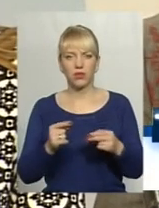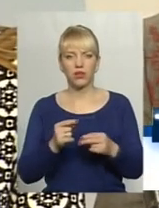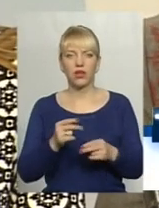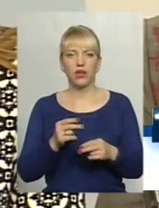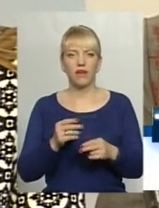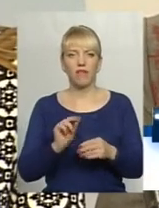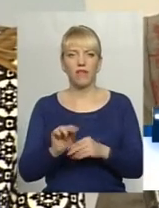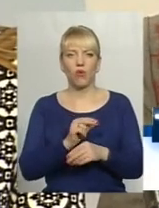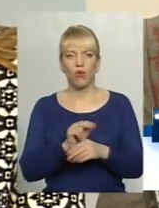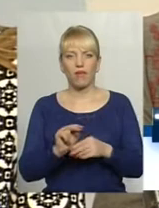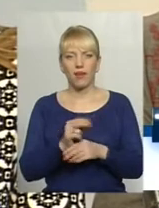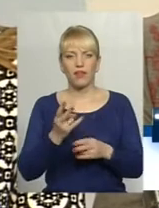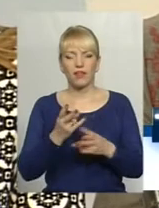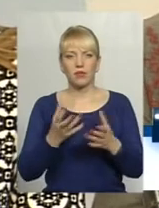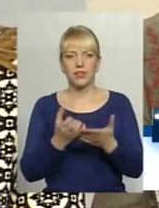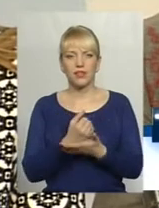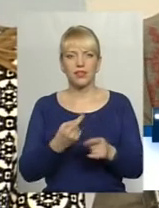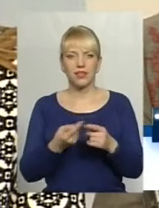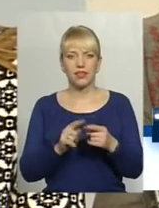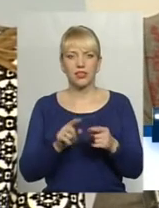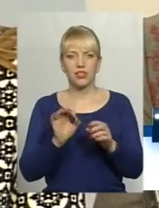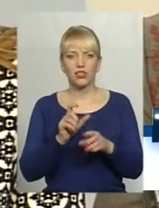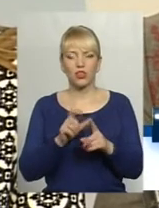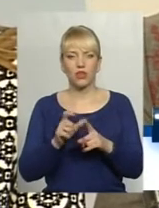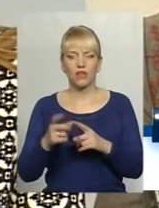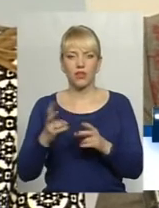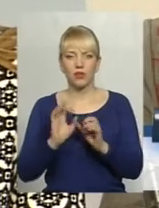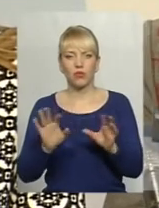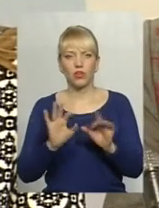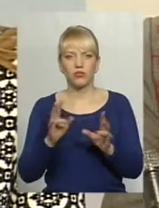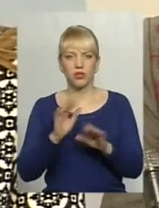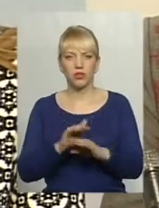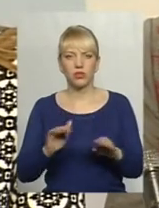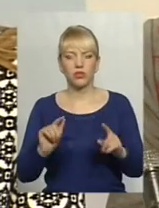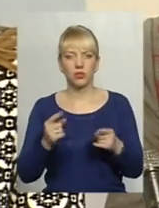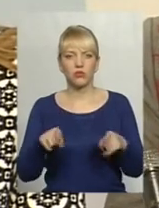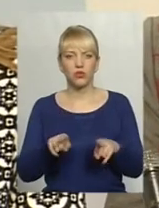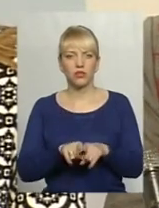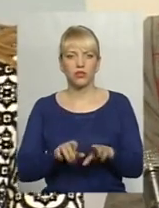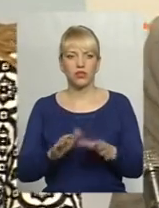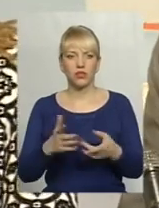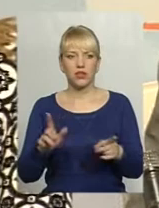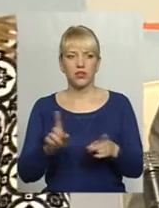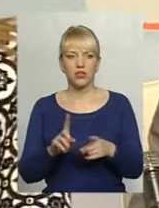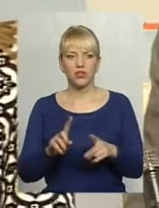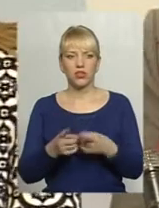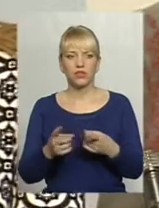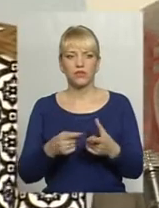Потрібно знаходити ті слова і пояснювати дітям, саме чому сталося так чи